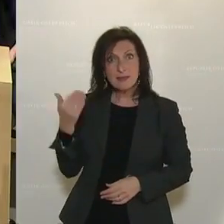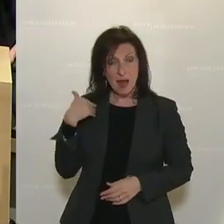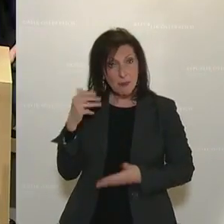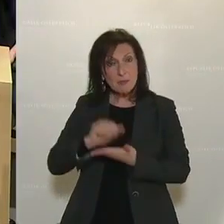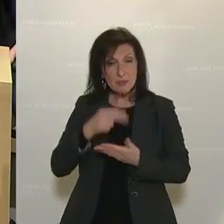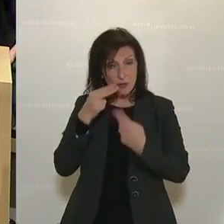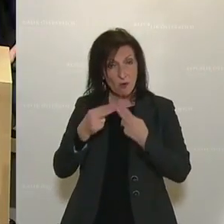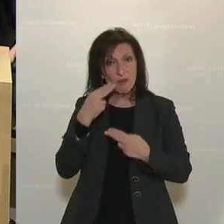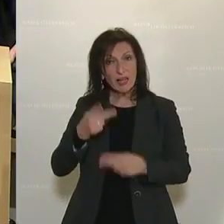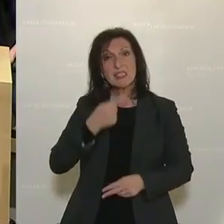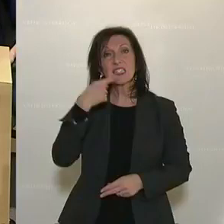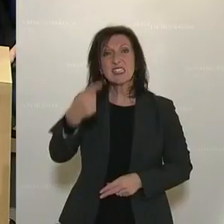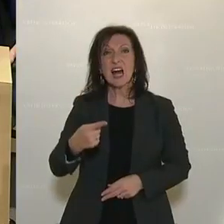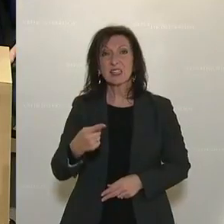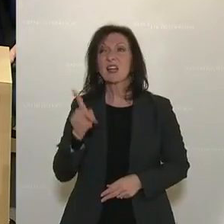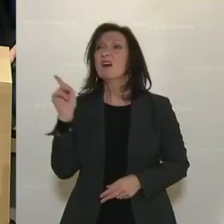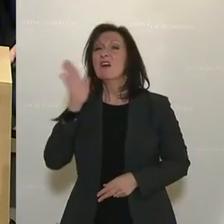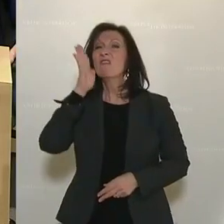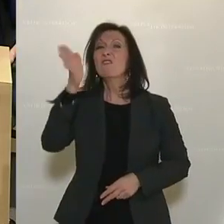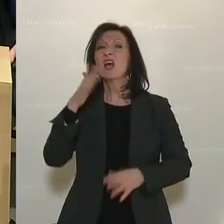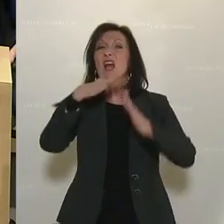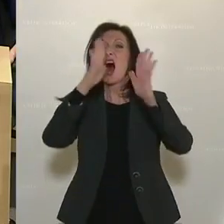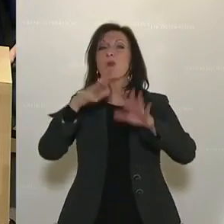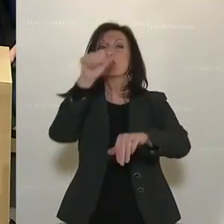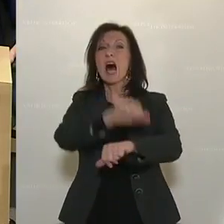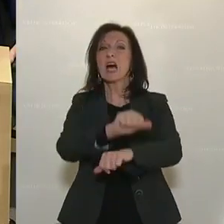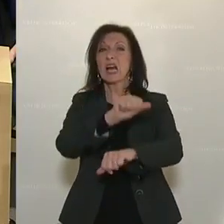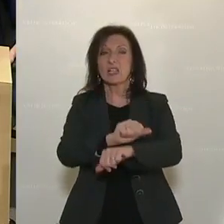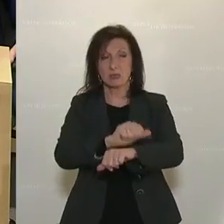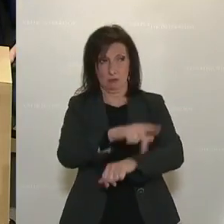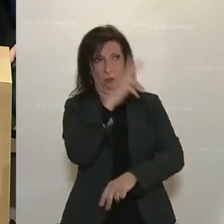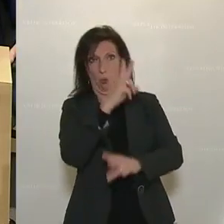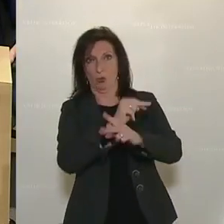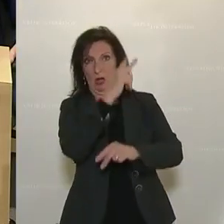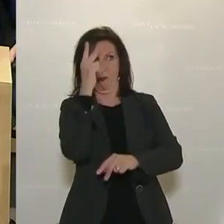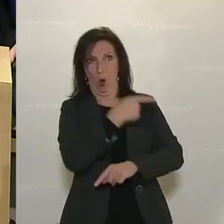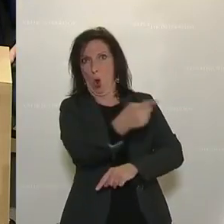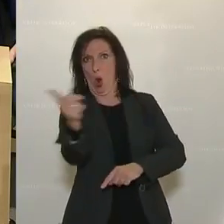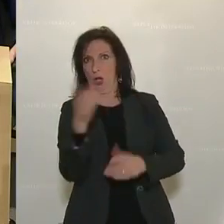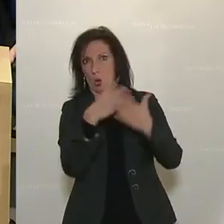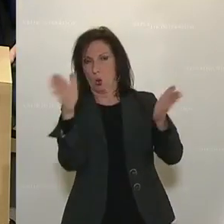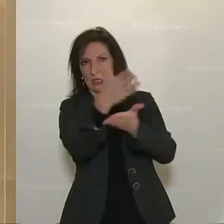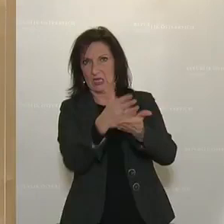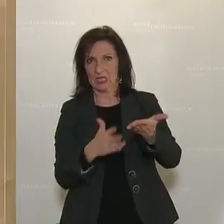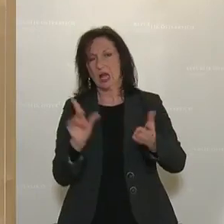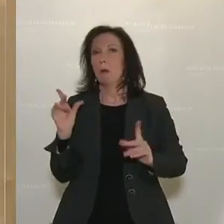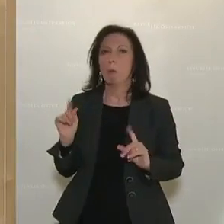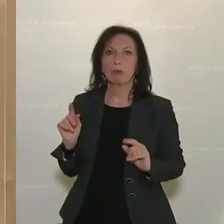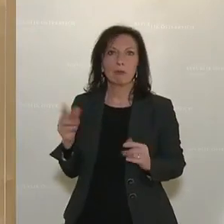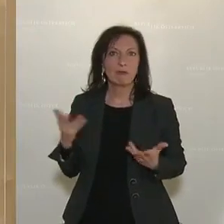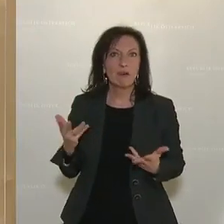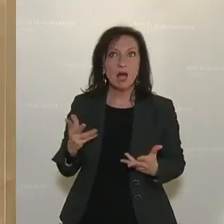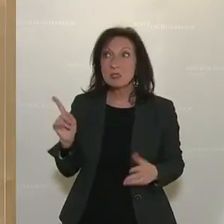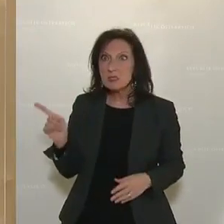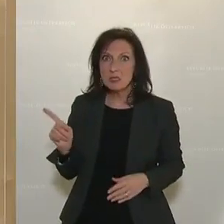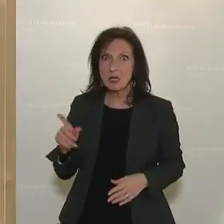Ankündigung einer Hausarrestverordnung für weite Teile der österreichischen Bevölkerung, heißt ja nichts anderes, als dass Sie